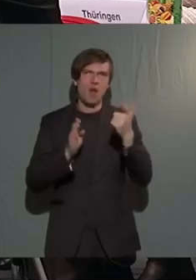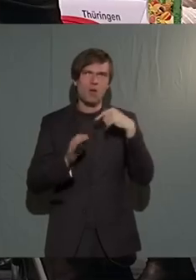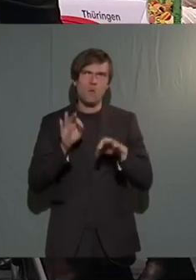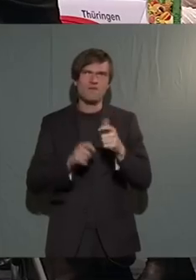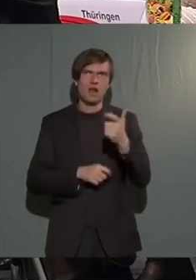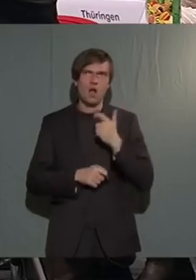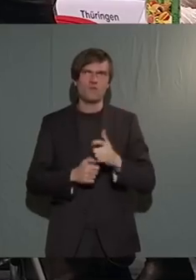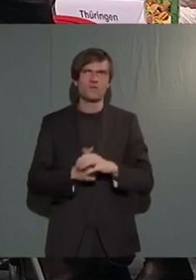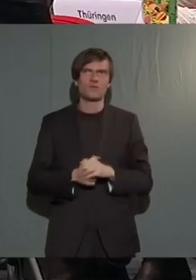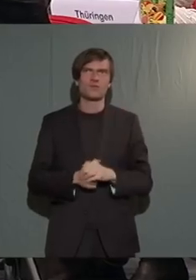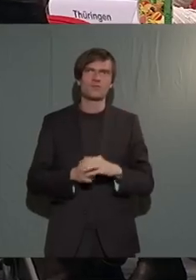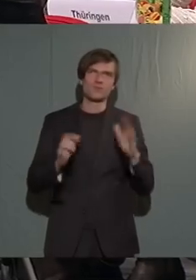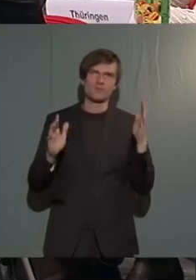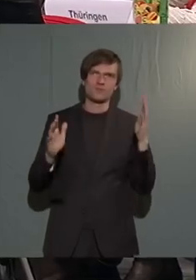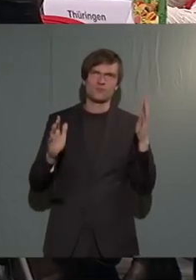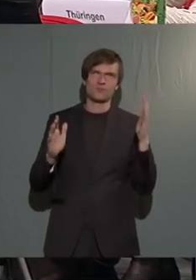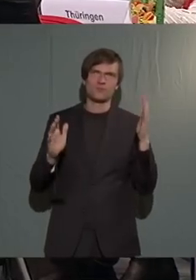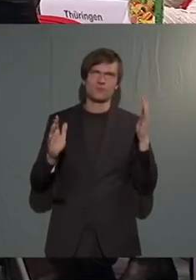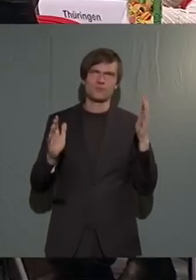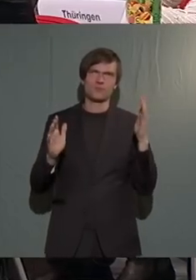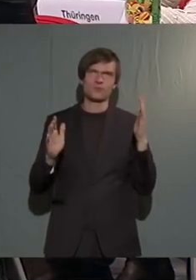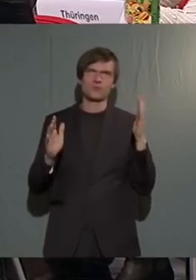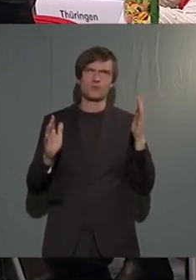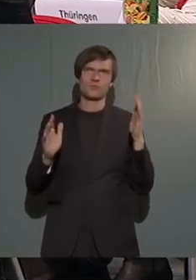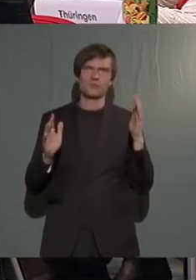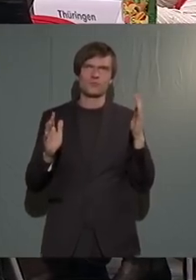Applaus Dank. Applaus Dank.